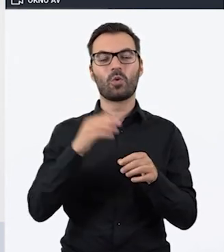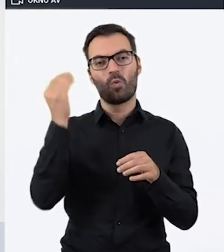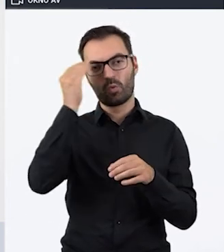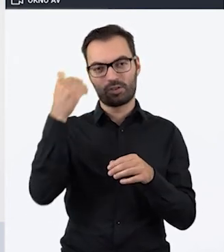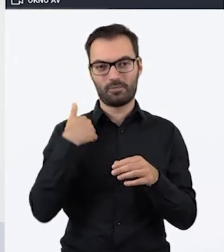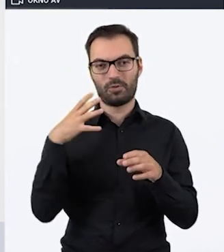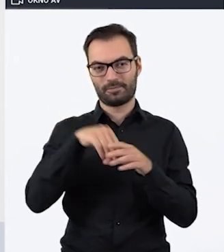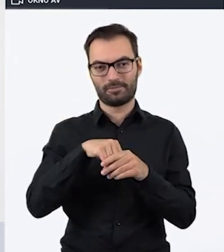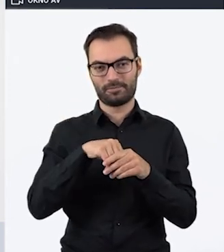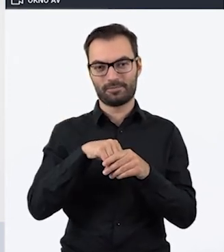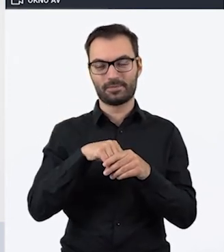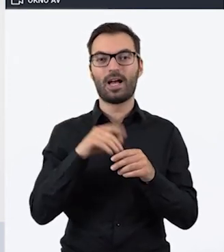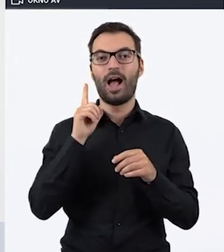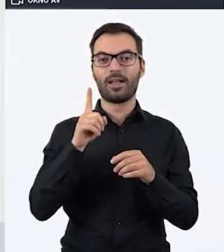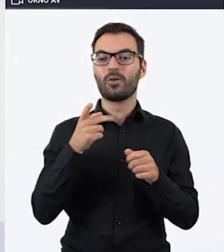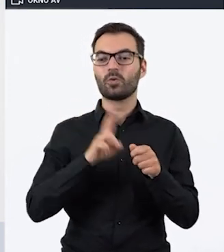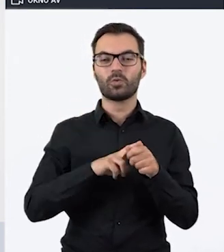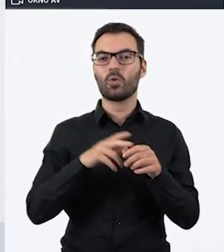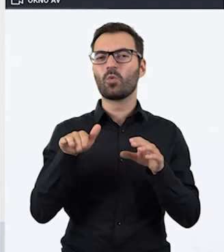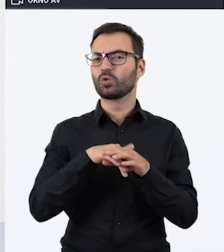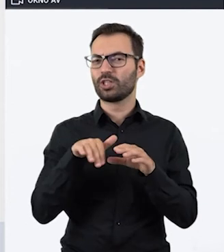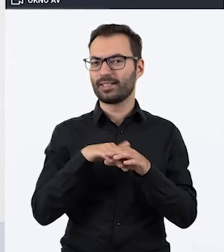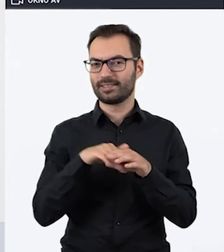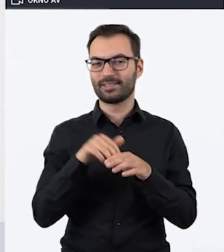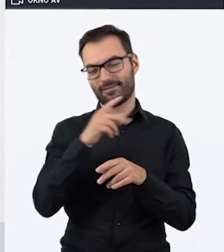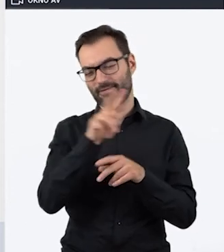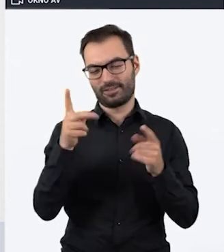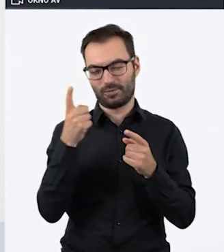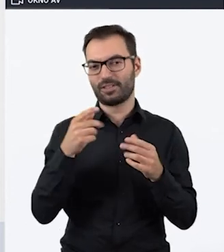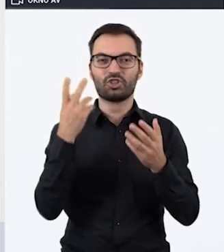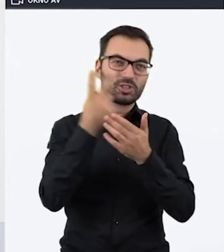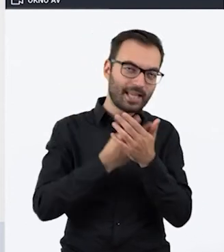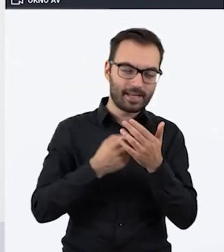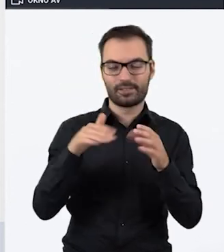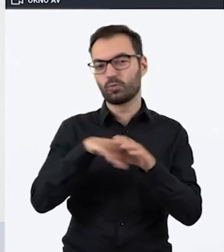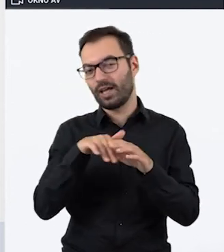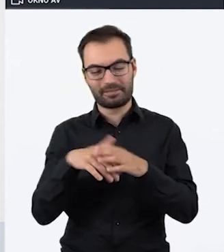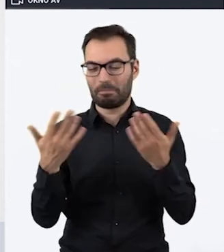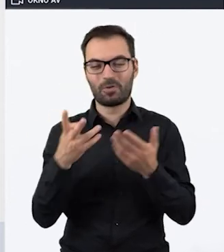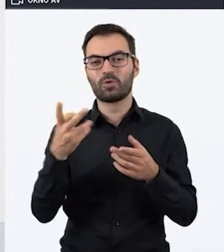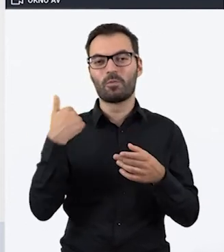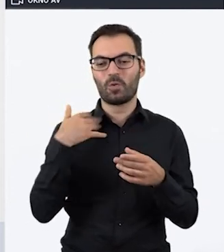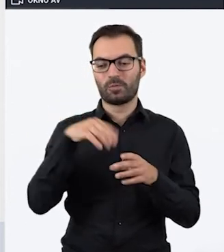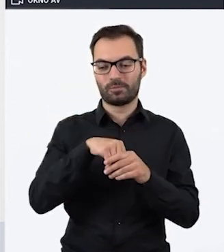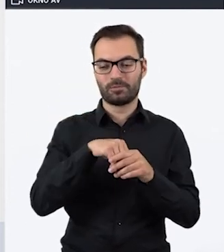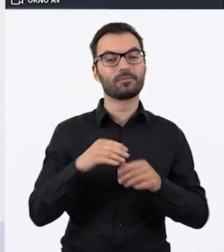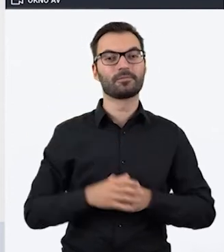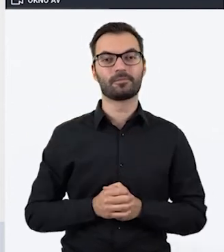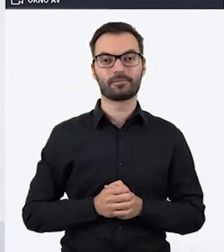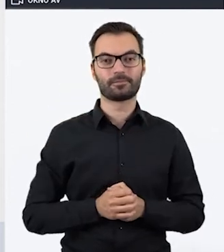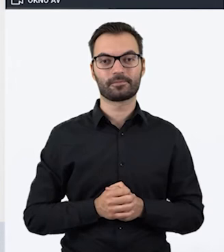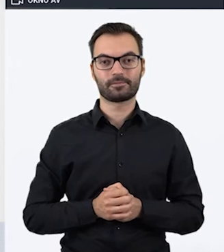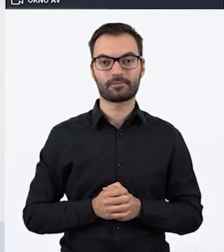wziął udział, ale który uczestnik, tak w Państwa przypadku, który czytelnik czy czytelniczka wziął udział.